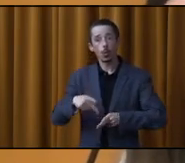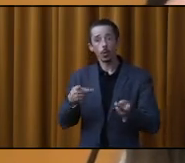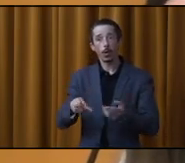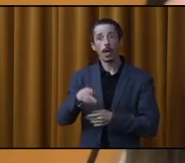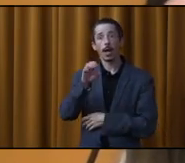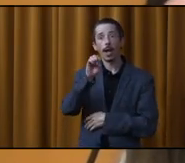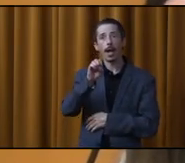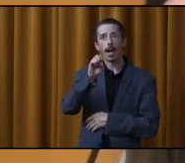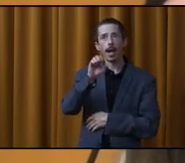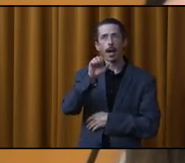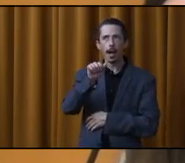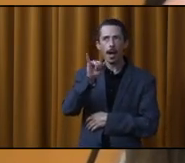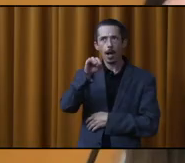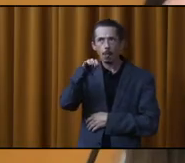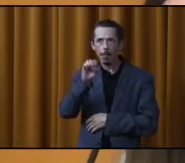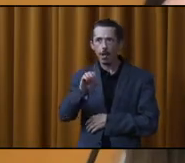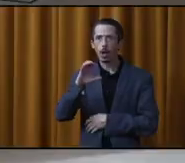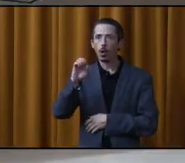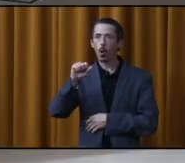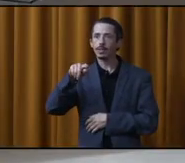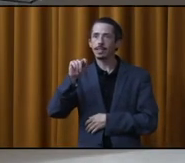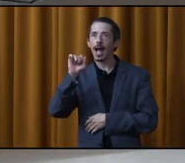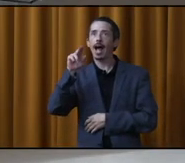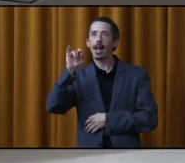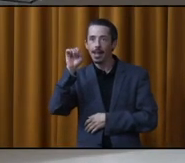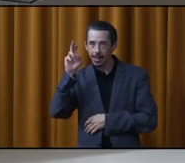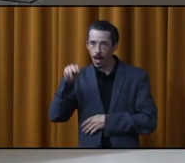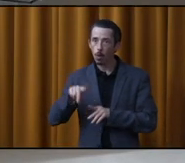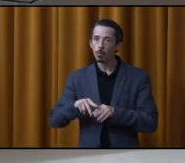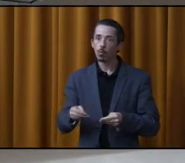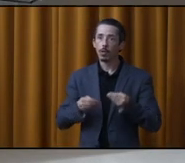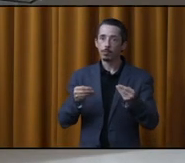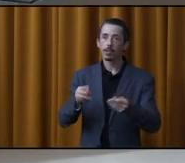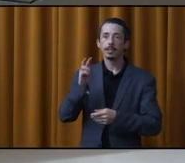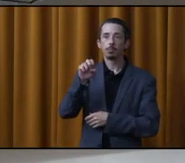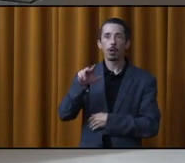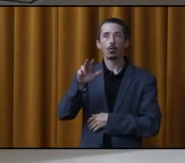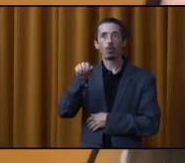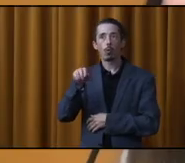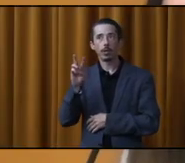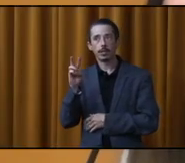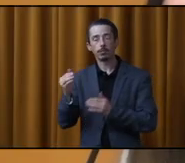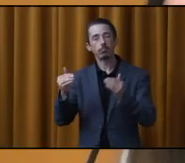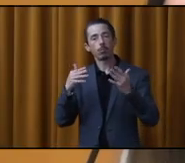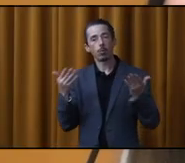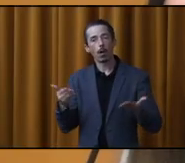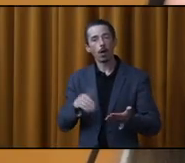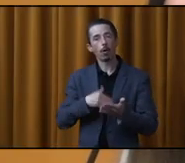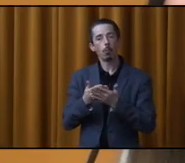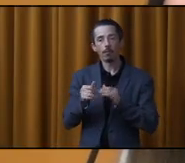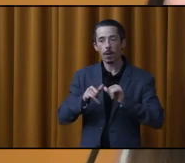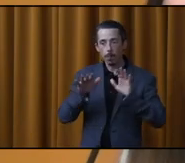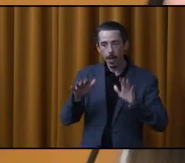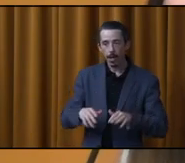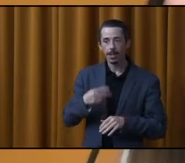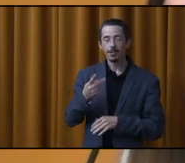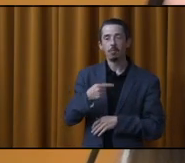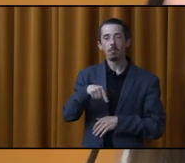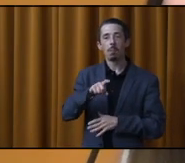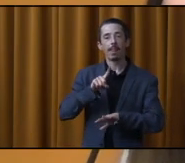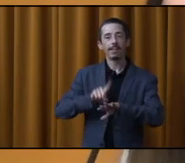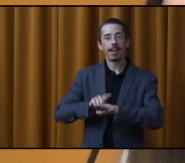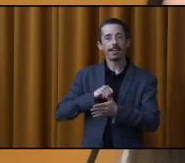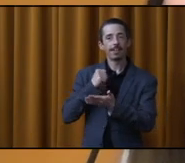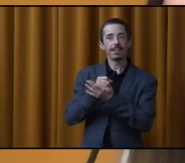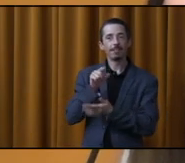Aimé-Constantin tel que déposé. Merci. 6.3.6. Il s'agit ici d'approuver les plans datés